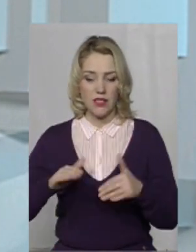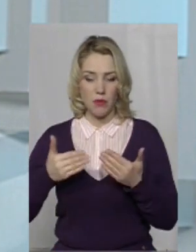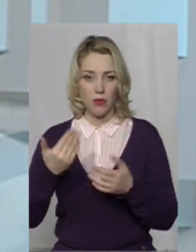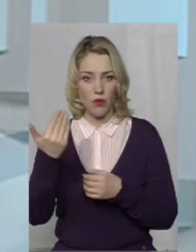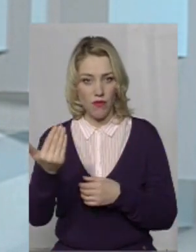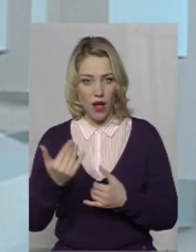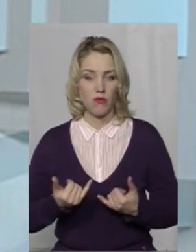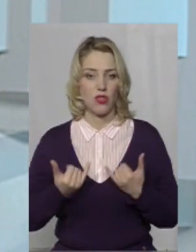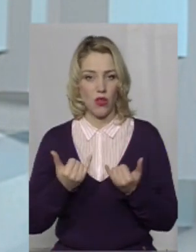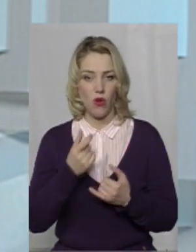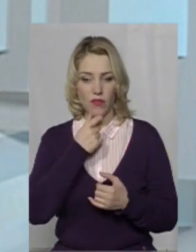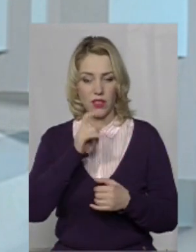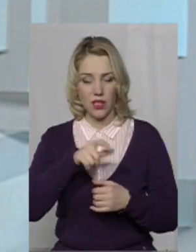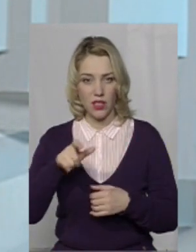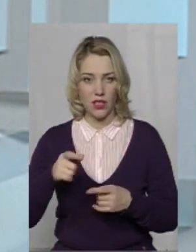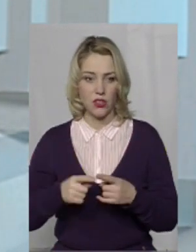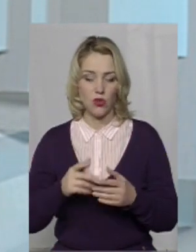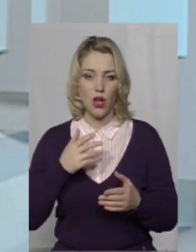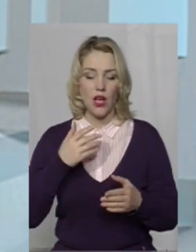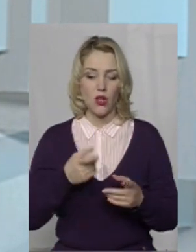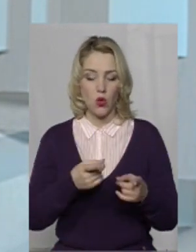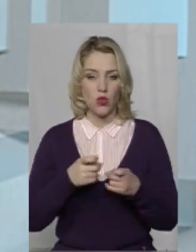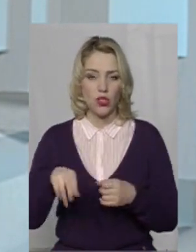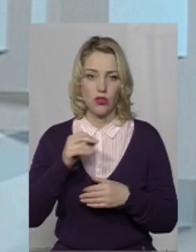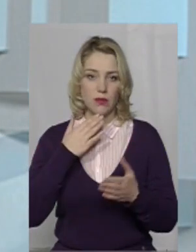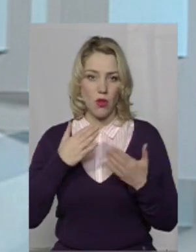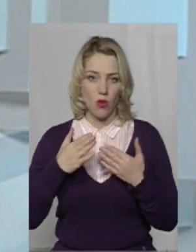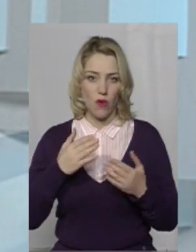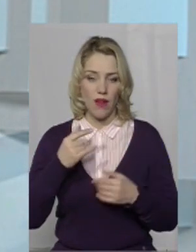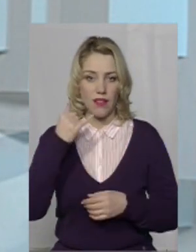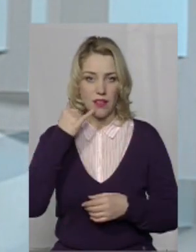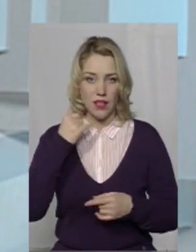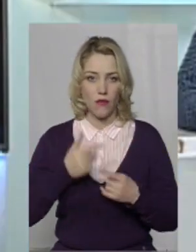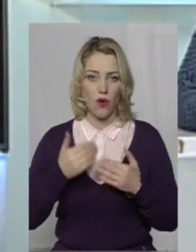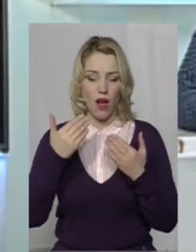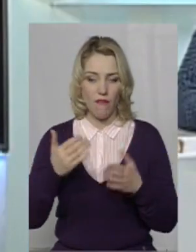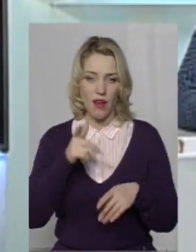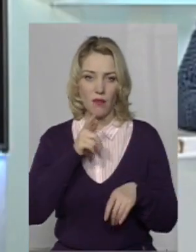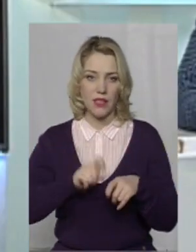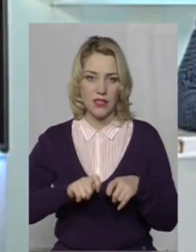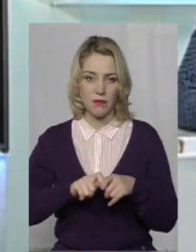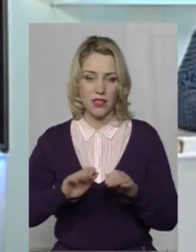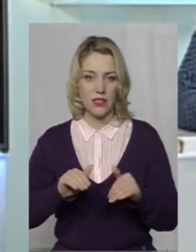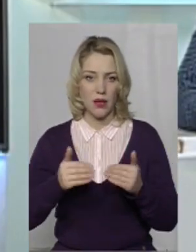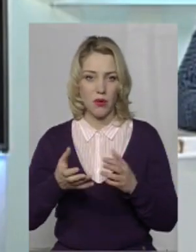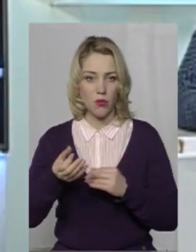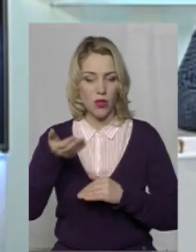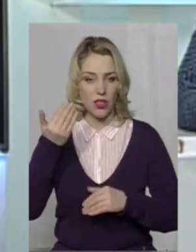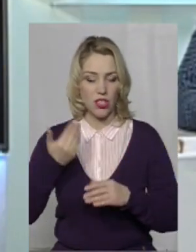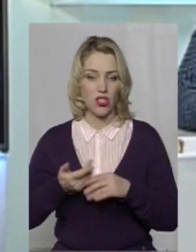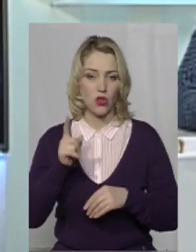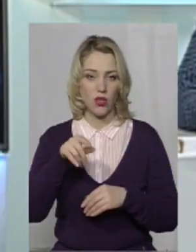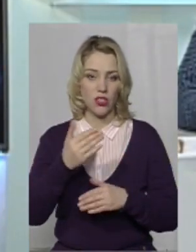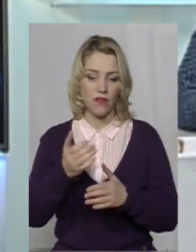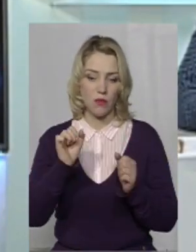вам, шановні глядачі, долучитися до спілкування телефоном, а вам, панове експерти, запропоную це раніше. До речі, ви